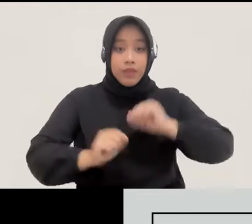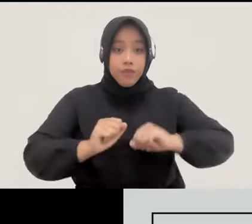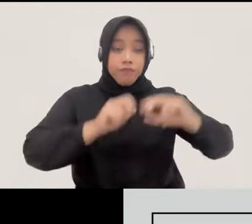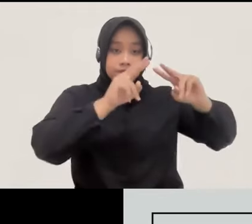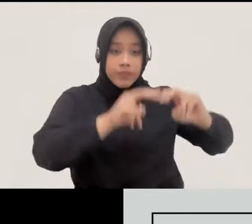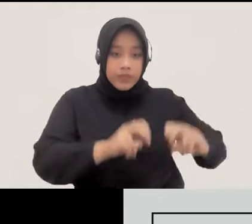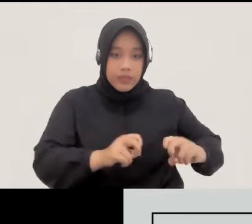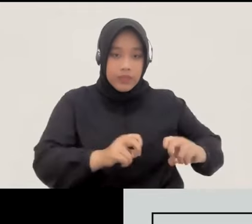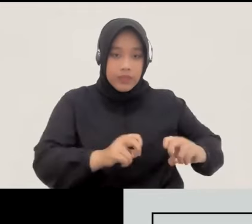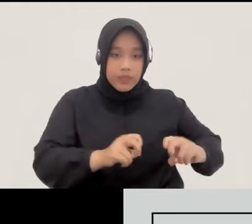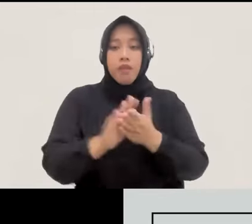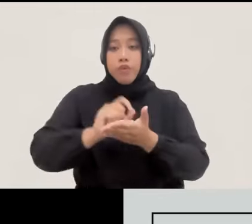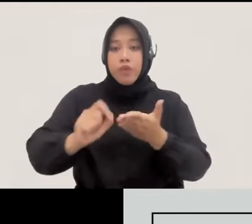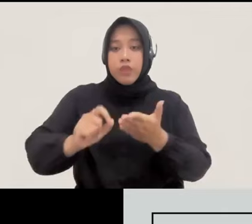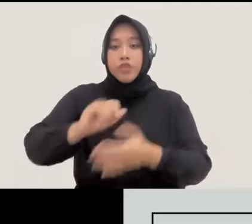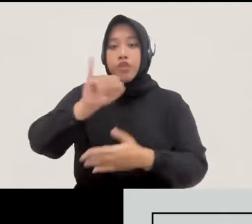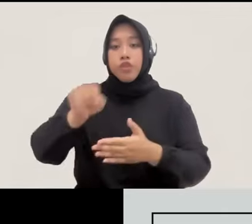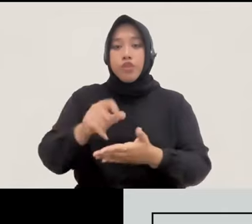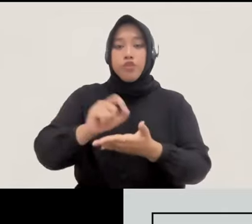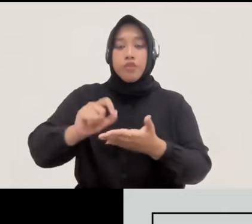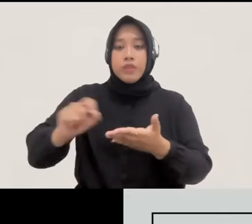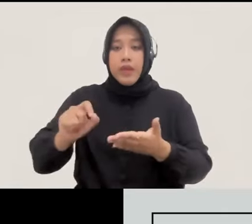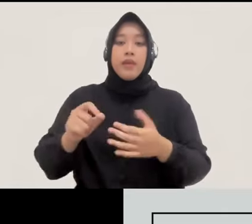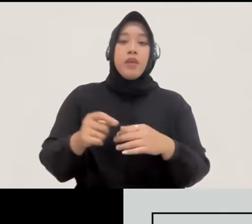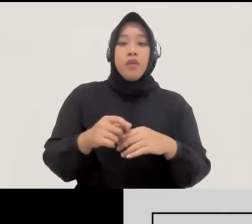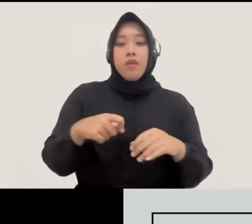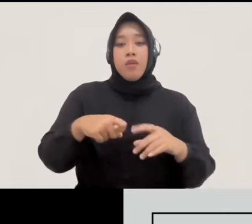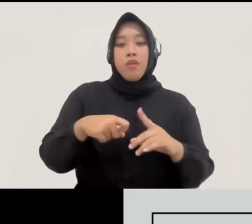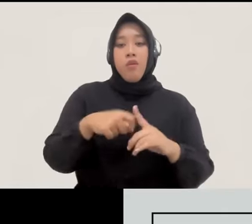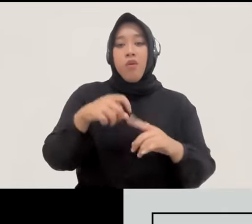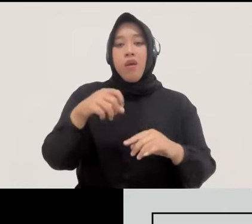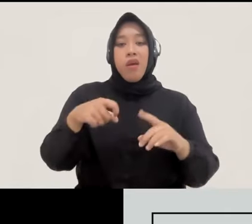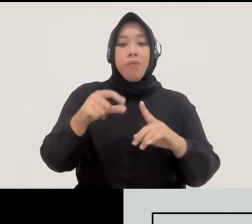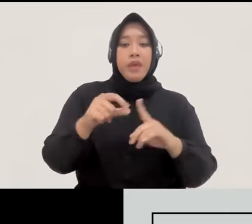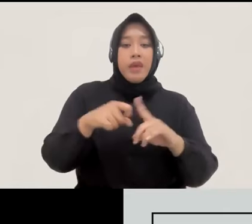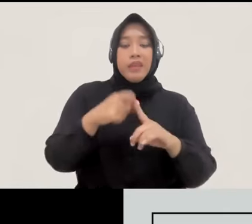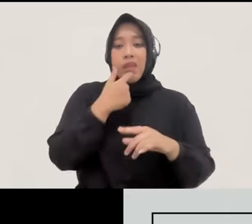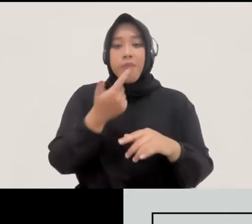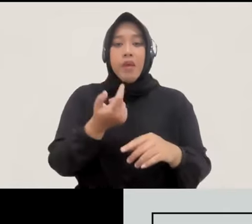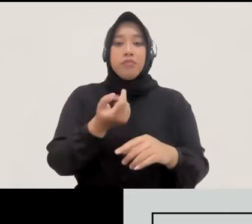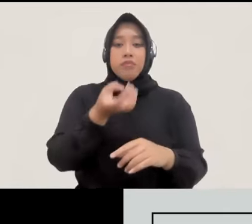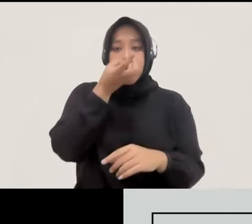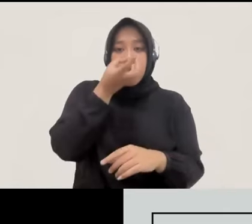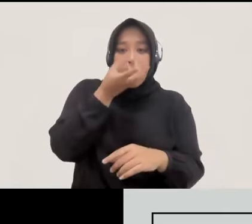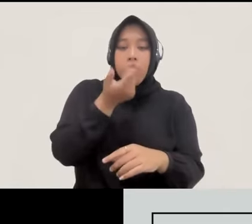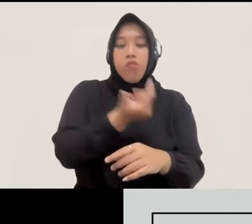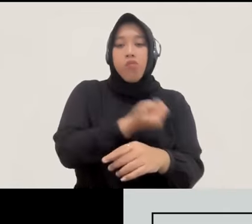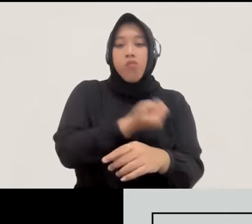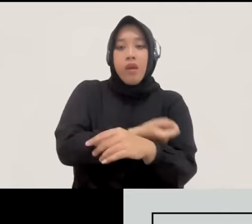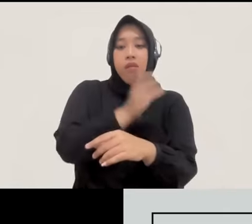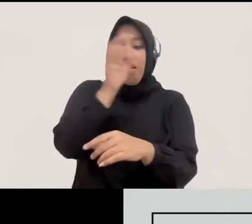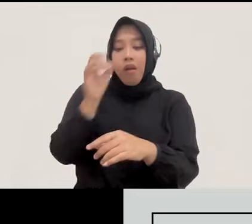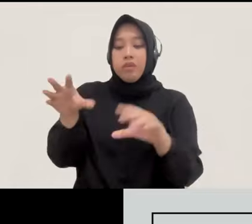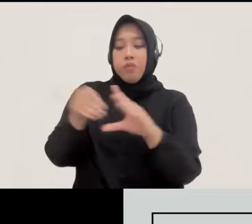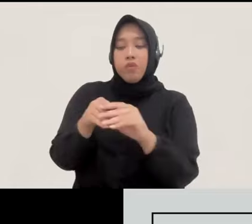berbagai jurnal dan media di internasional terkait isu hukum pidana narkotika hak perempuan dan isu lainnya termasuk juga